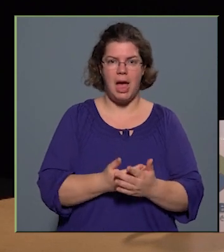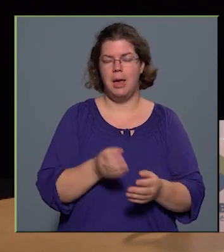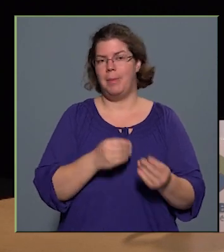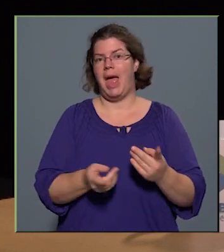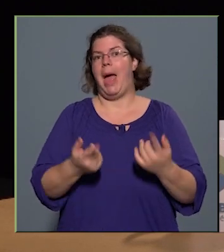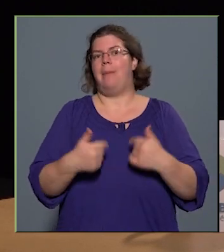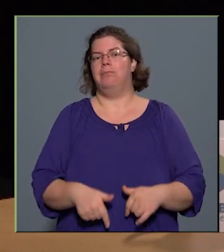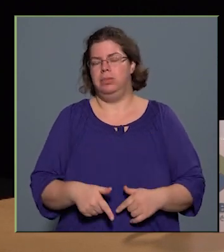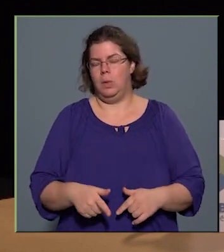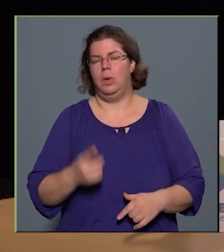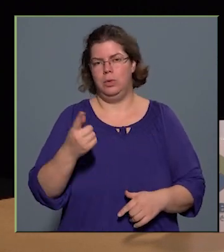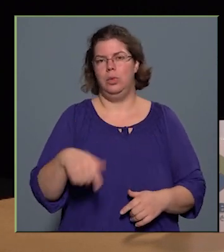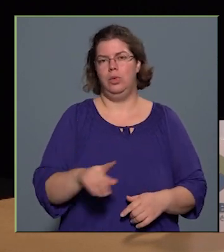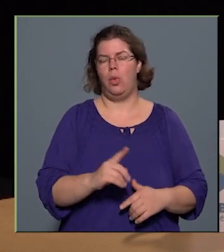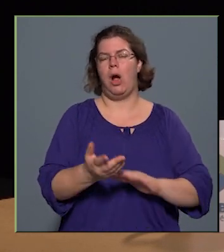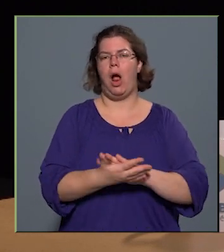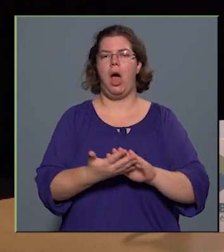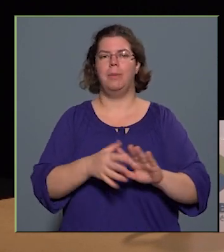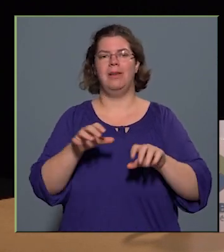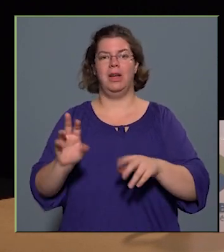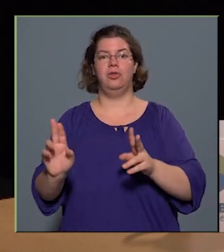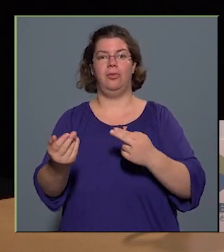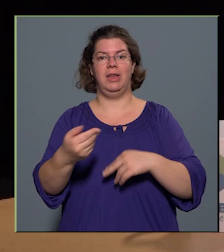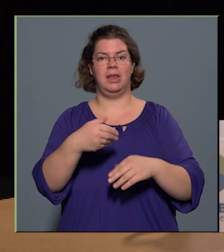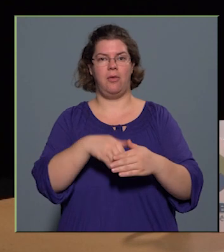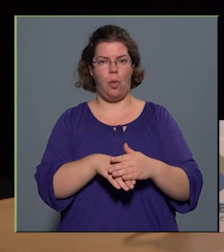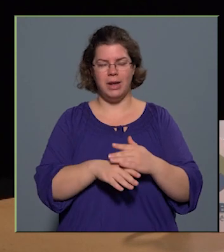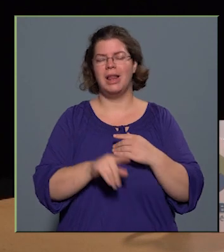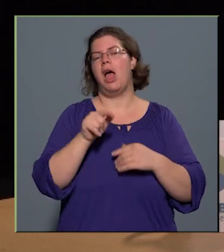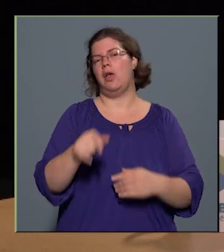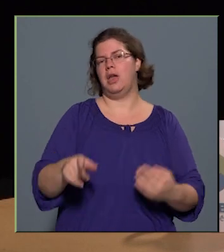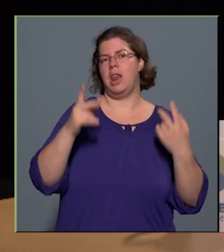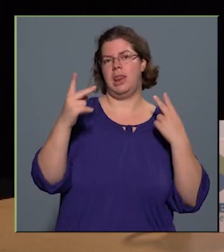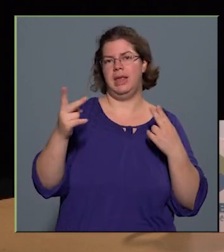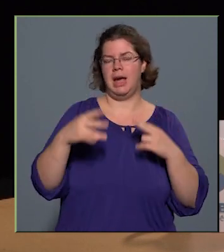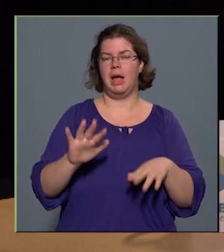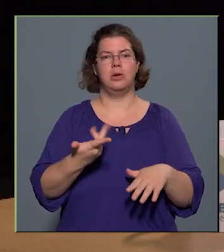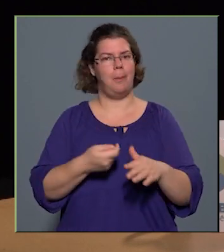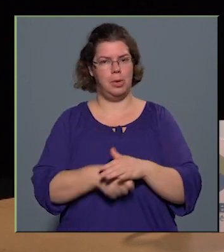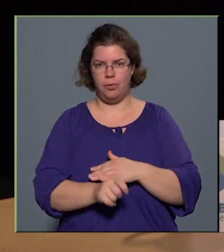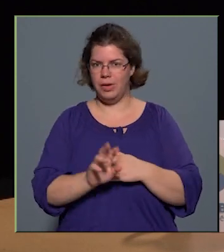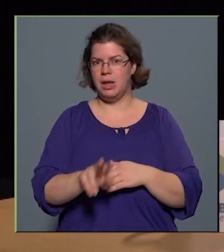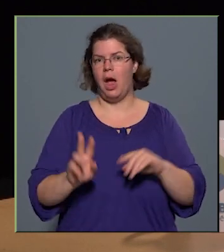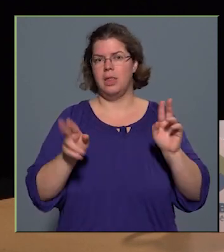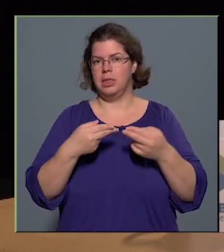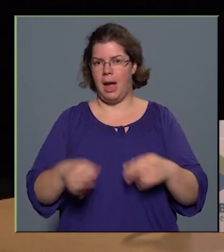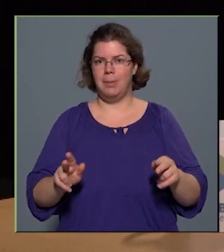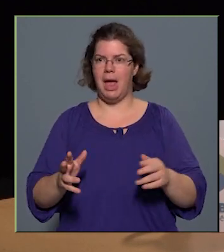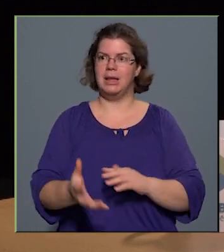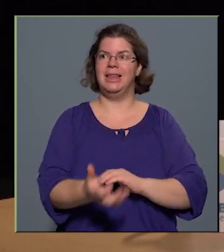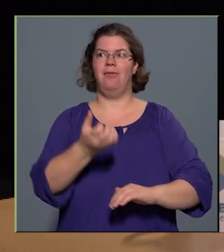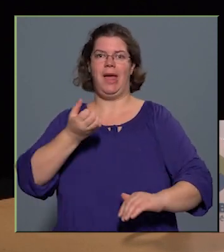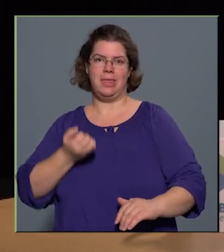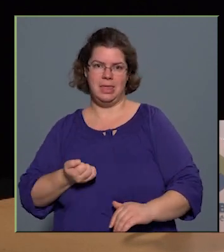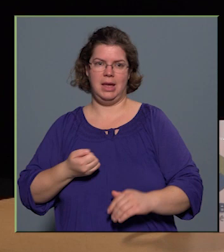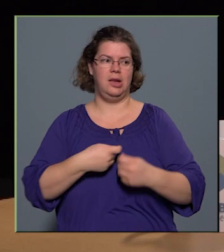hiszen ebből a profilból tudunk az alaptevékenységre visszafordítani. Tehát itt az a lényege ennek a non-profit dolognak, hogy nem lehet ezt kivenni